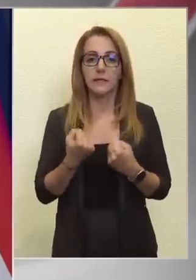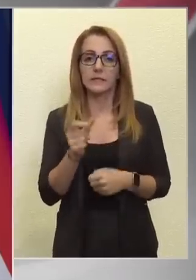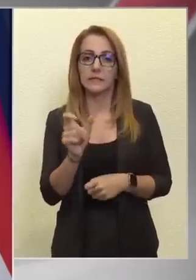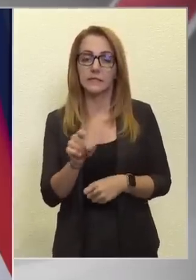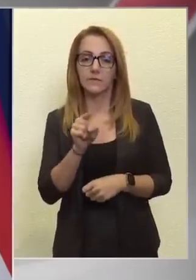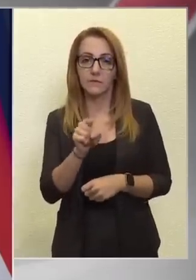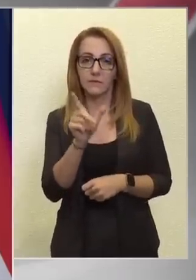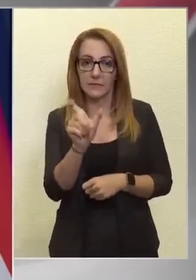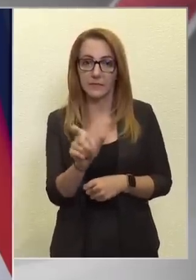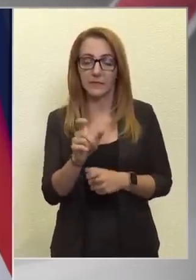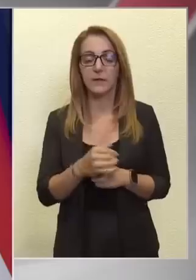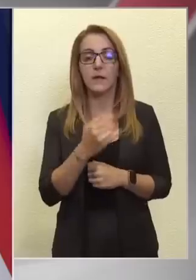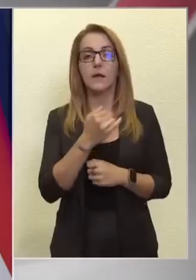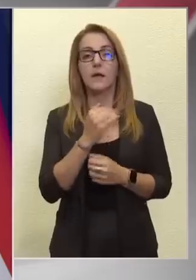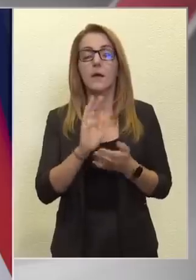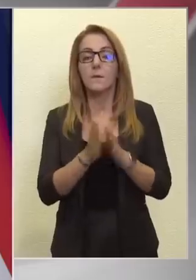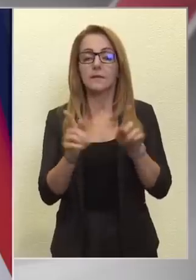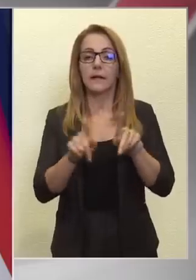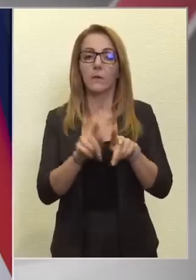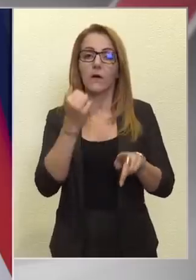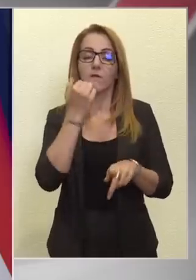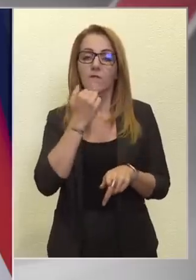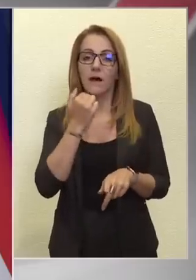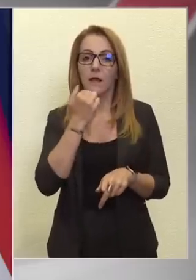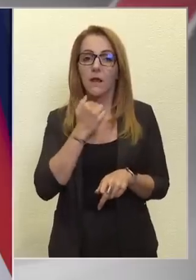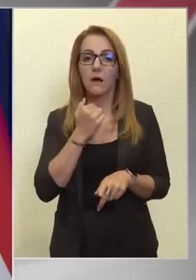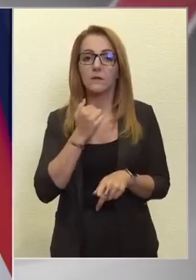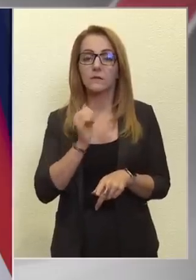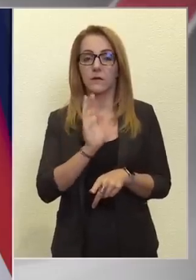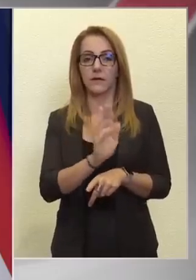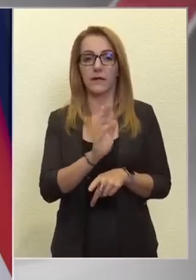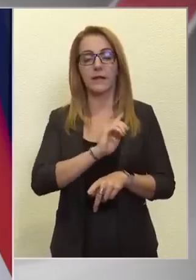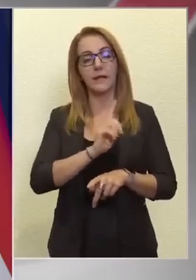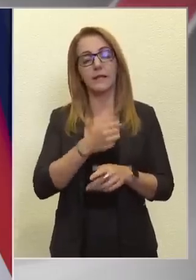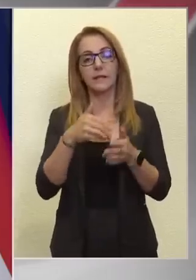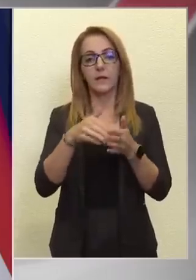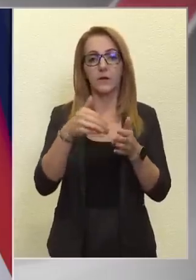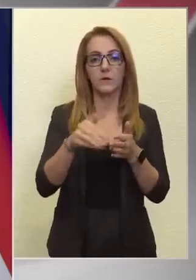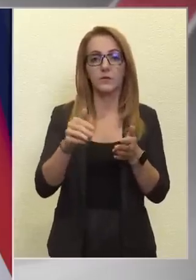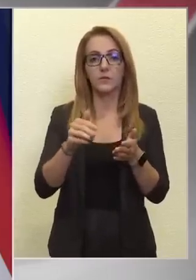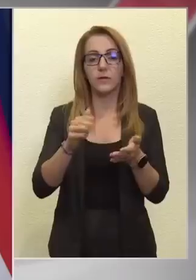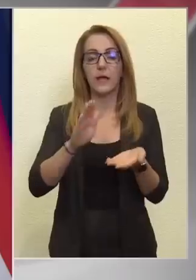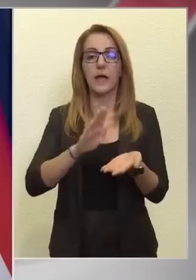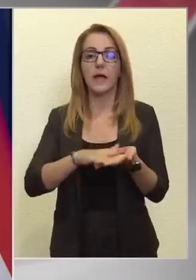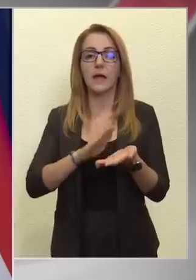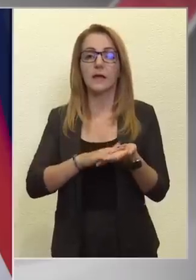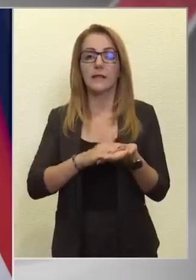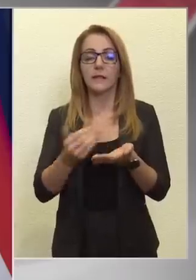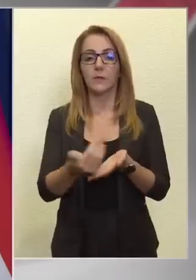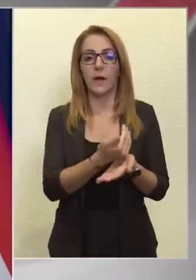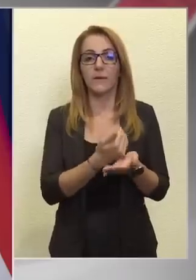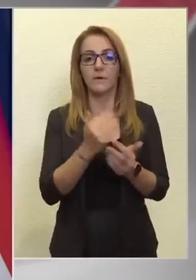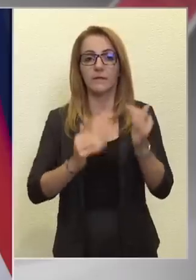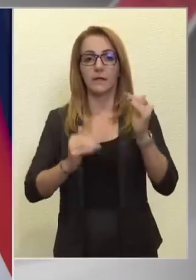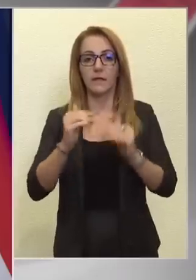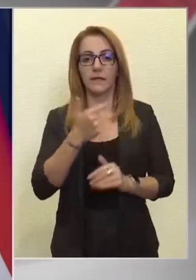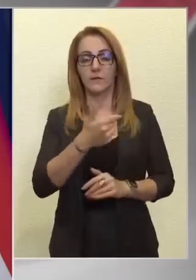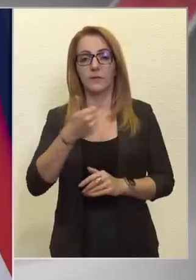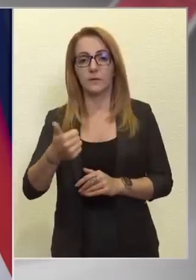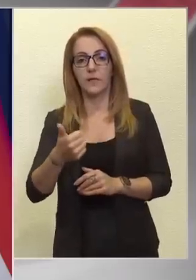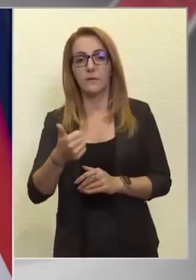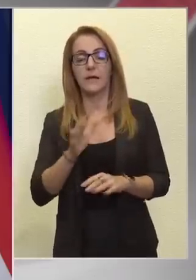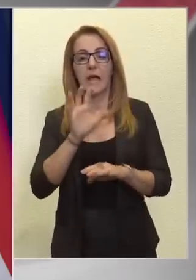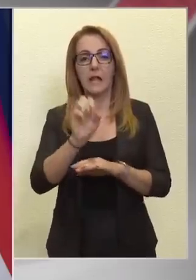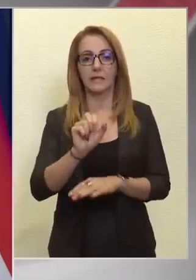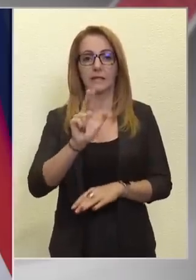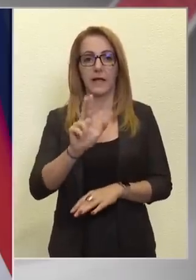Energiaintenzív minden olyan vállalat, akinek az energiaköltsége a nettó árbevétel arányában 2021-ben elérte